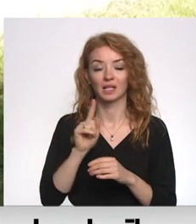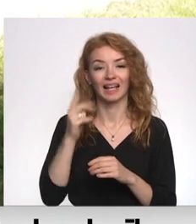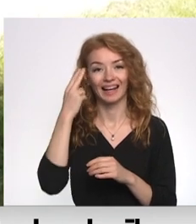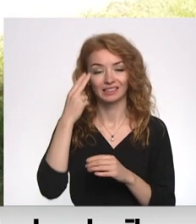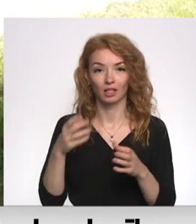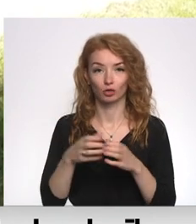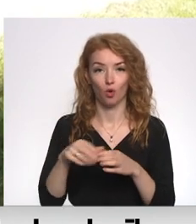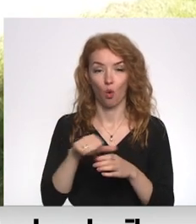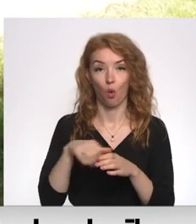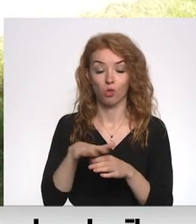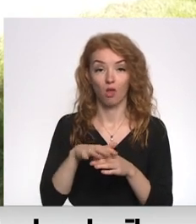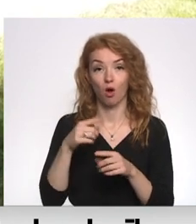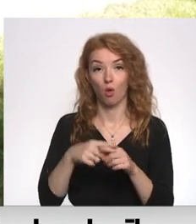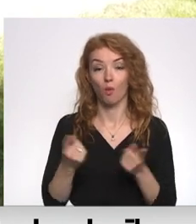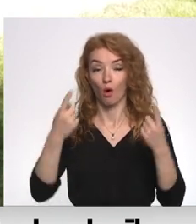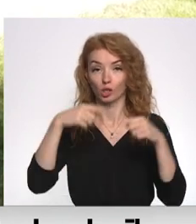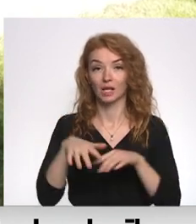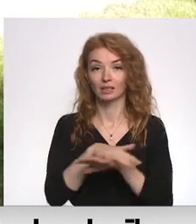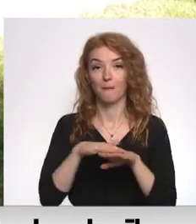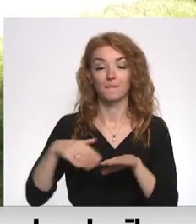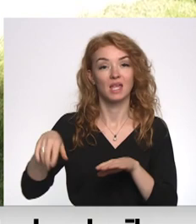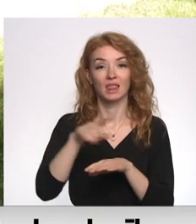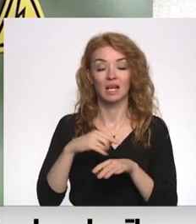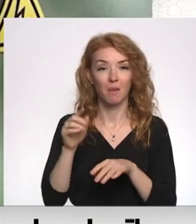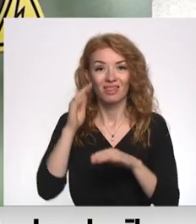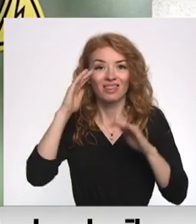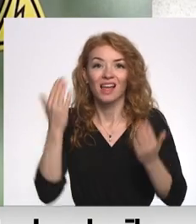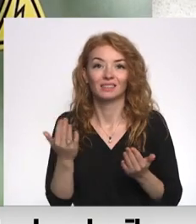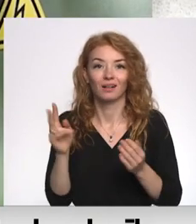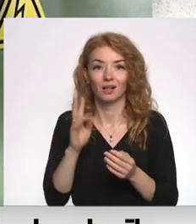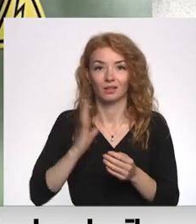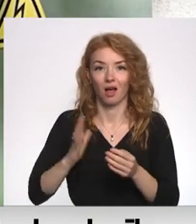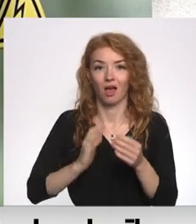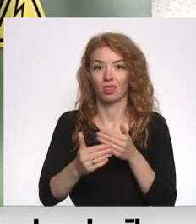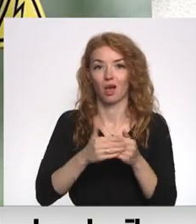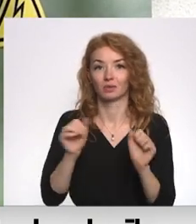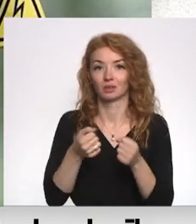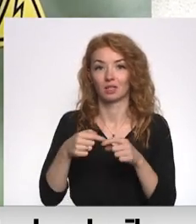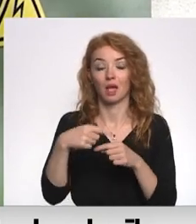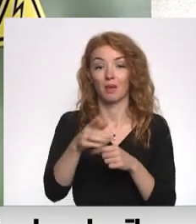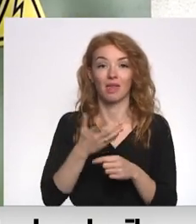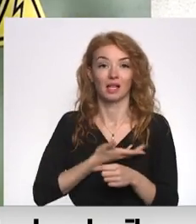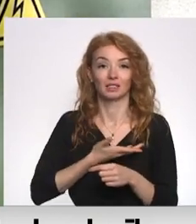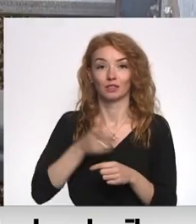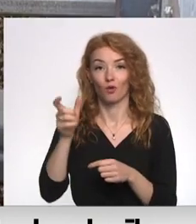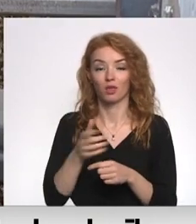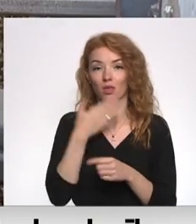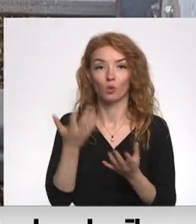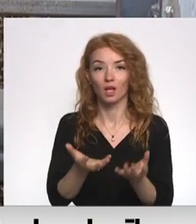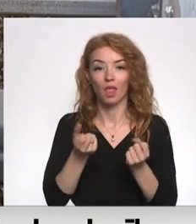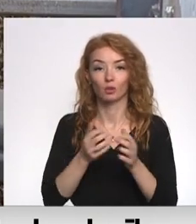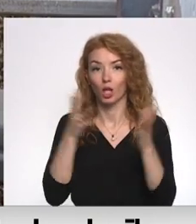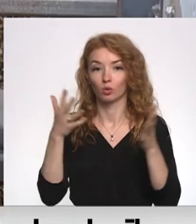Kamiņskis uzsver, ka pagaidām sabiedrībā valda neziņa par to, kas gaidām ziemā, jo iedzīvotāji vēl nav saņēmuši lielos